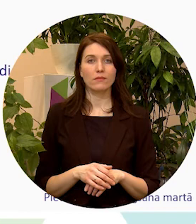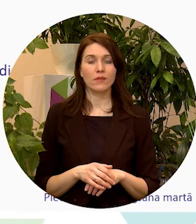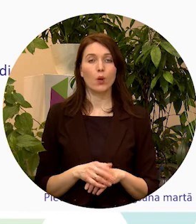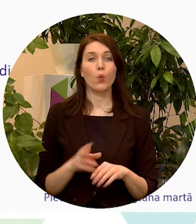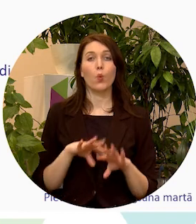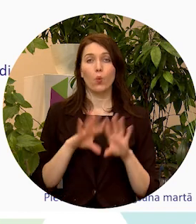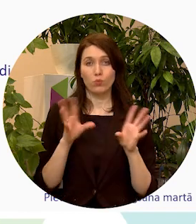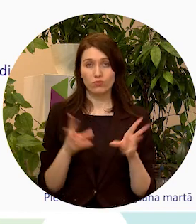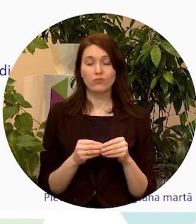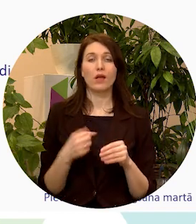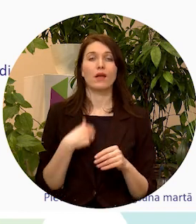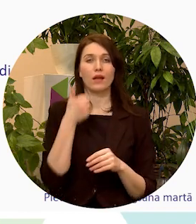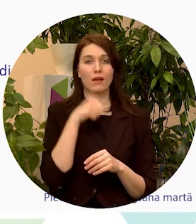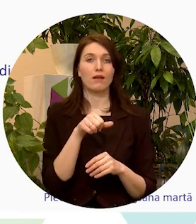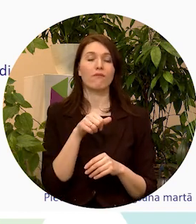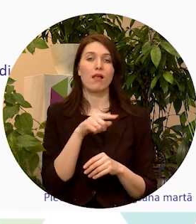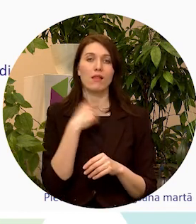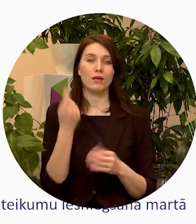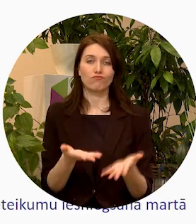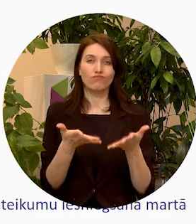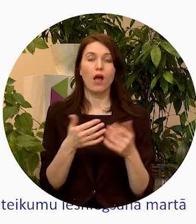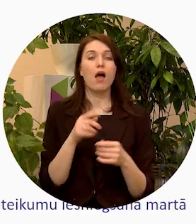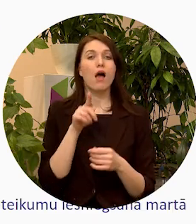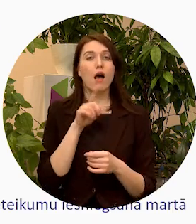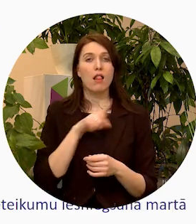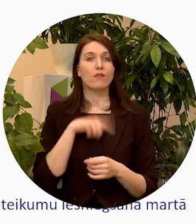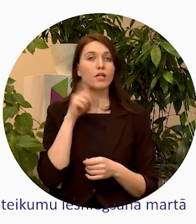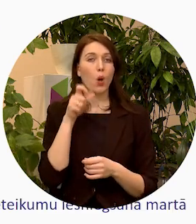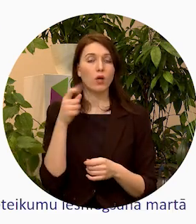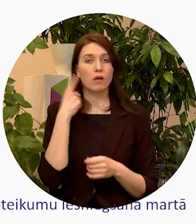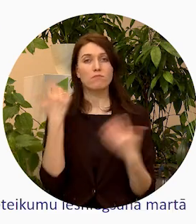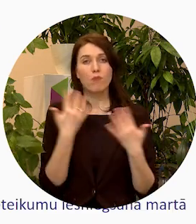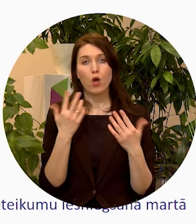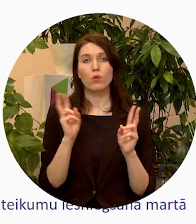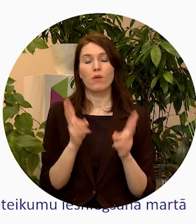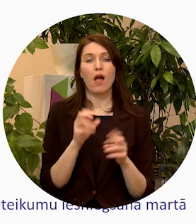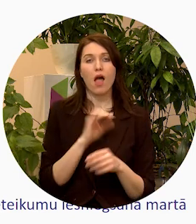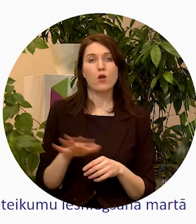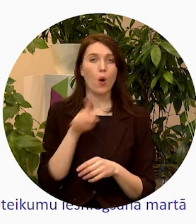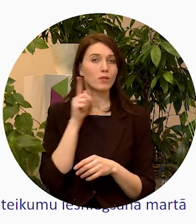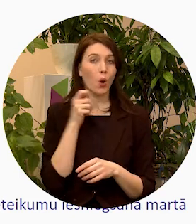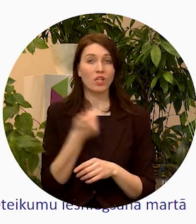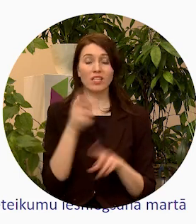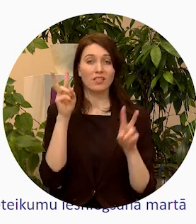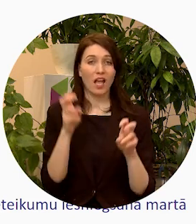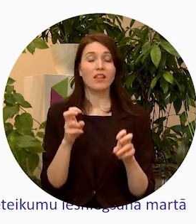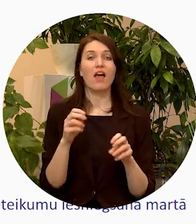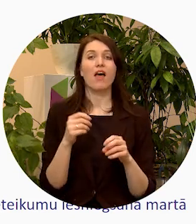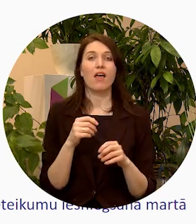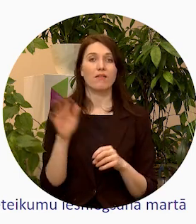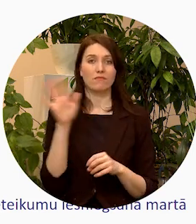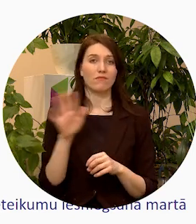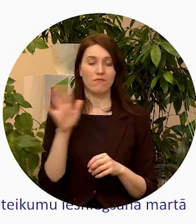Vizbeidzot, gribu vēlreiz akcentēt Latvijas jaunatnes padomus, kā Eiropas jaunatnes gada nacionālā